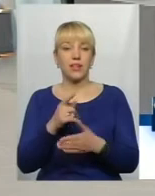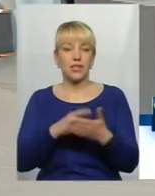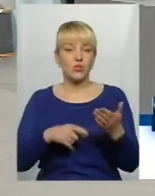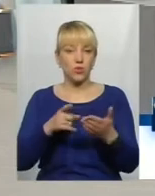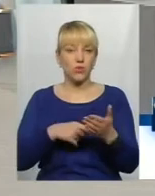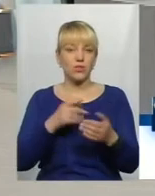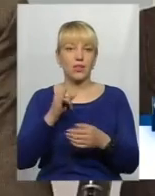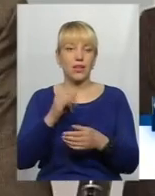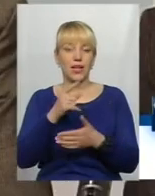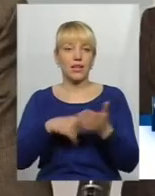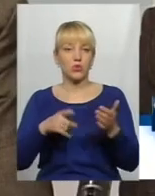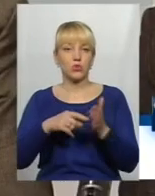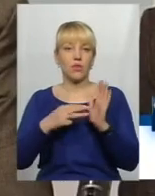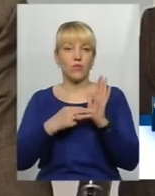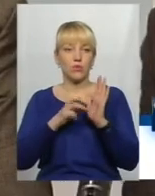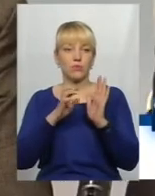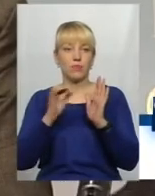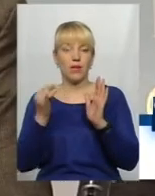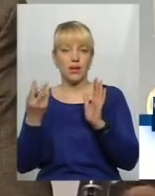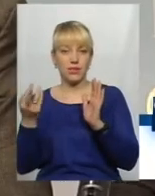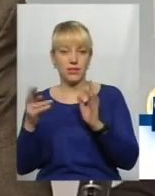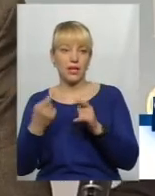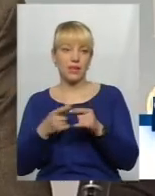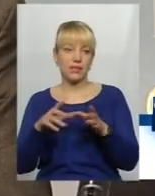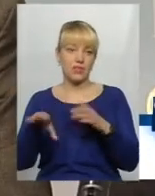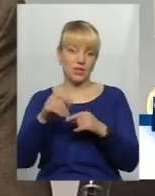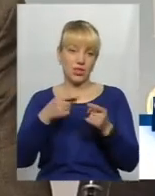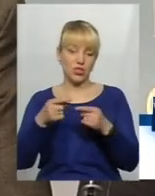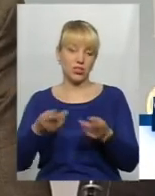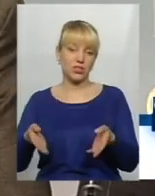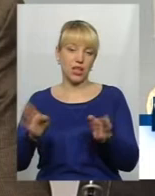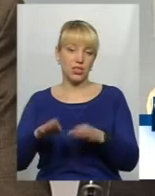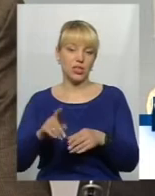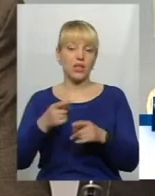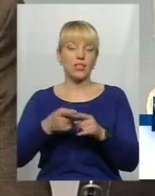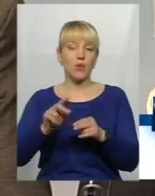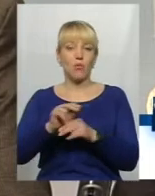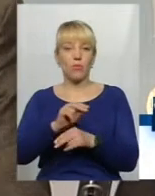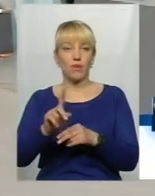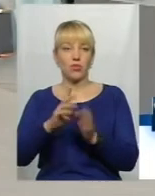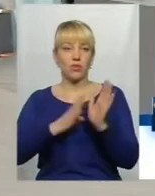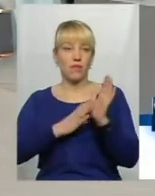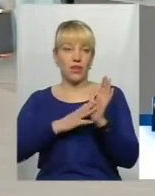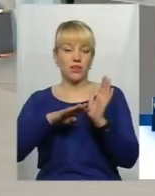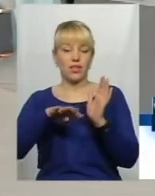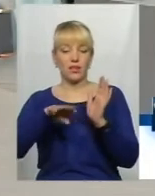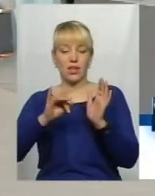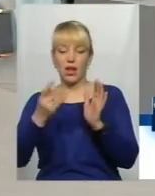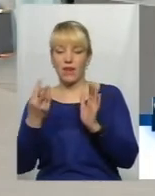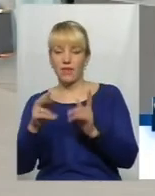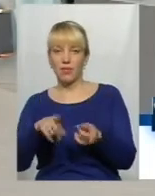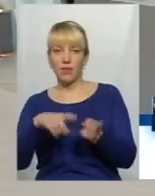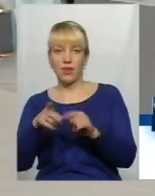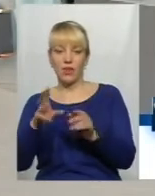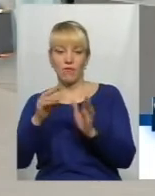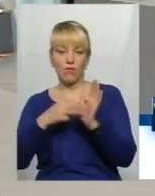Ось і все, що касується. Все решта лишається на сьогоднішній день з тією поправкою, що з 9 травня переноситься на 8 вихідний день.